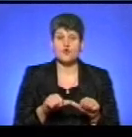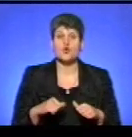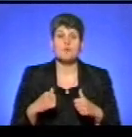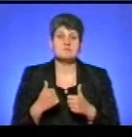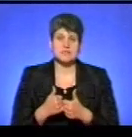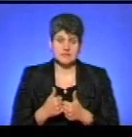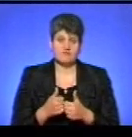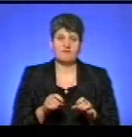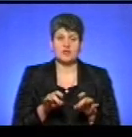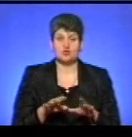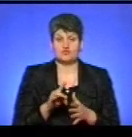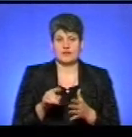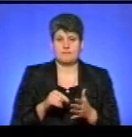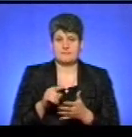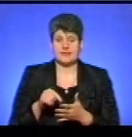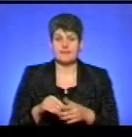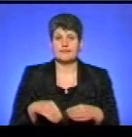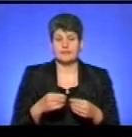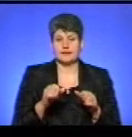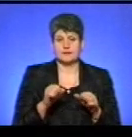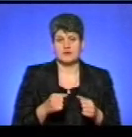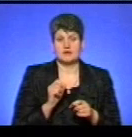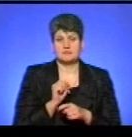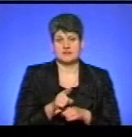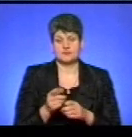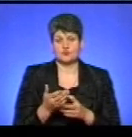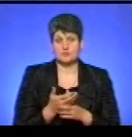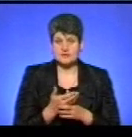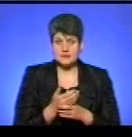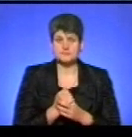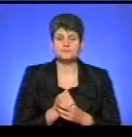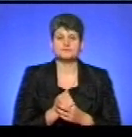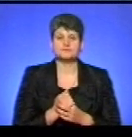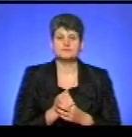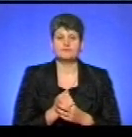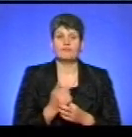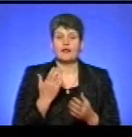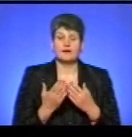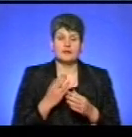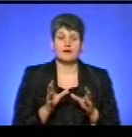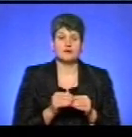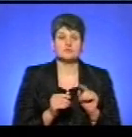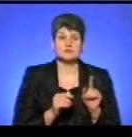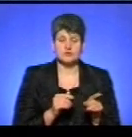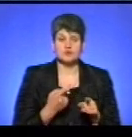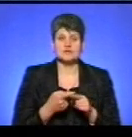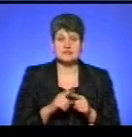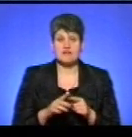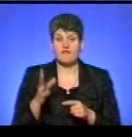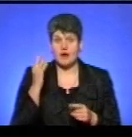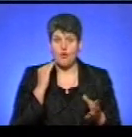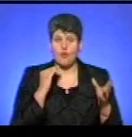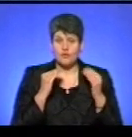вирішувати питання надати право для призначення субсидій. Але разом з тим, якщо це враховується, то